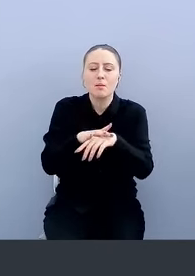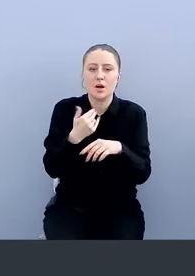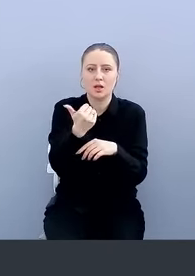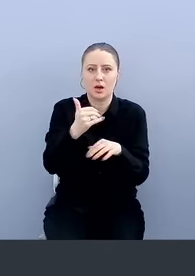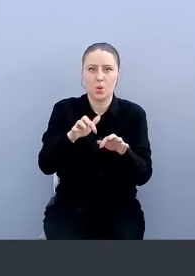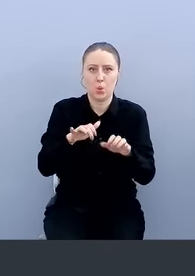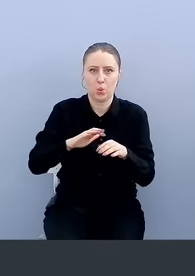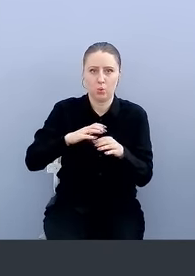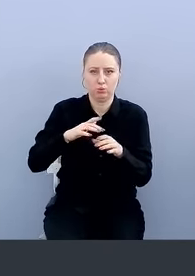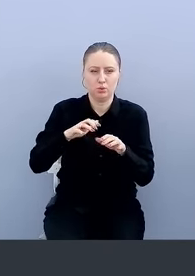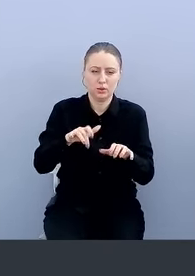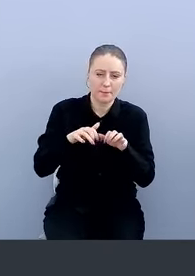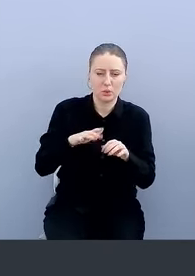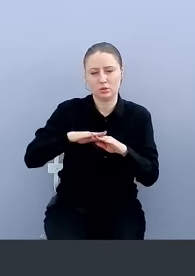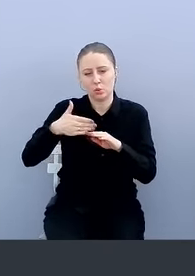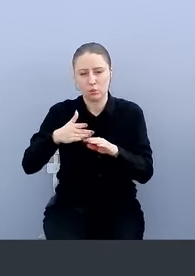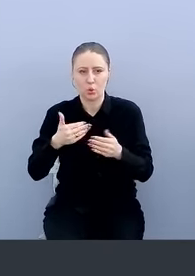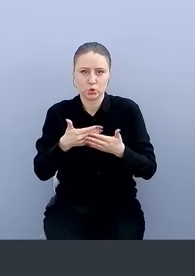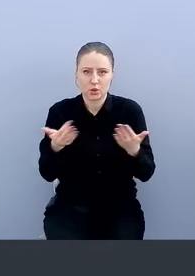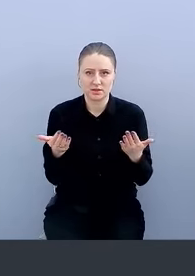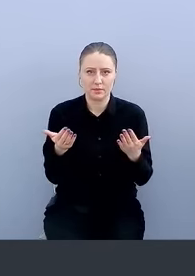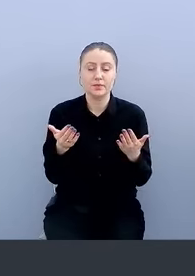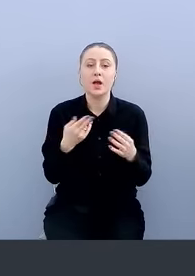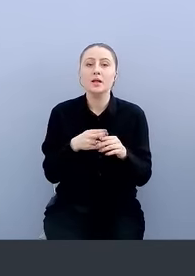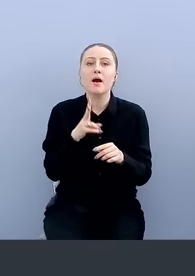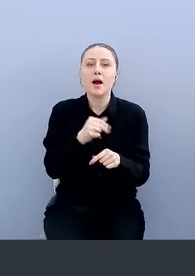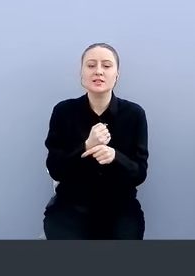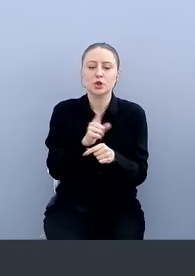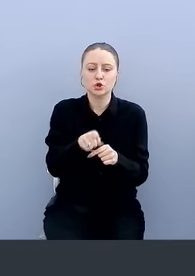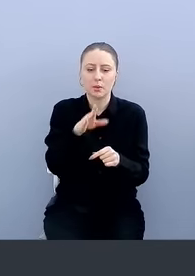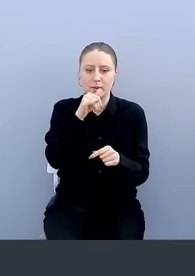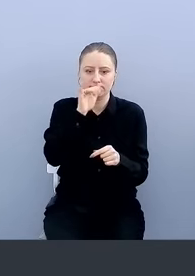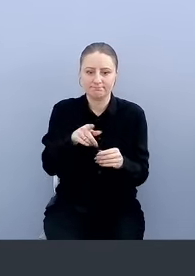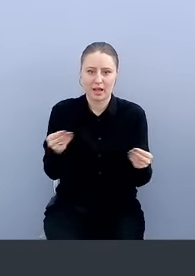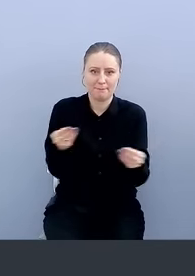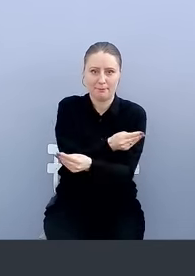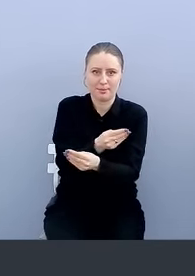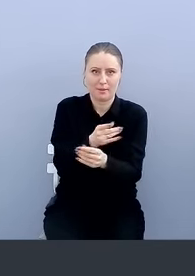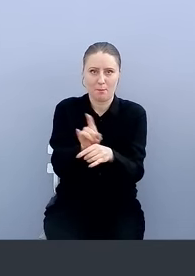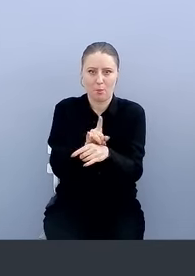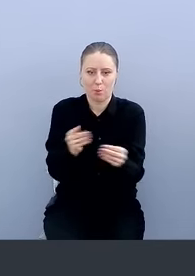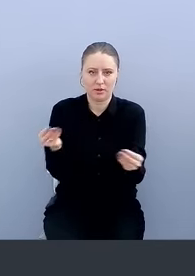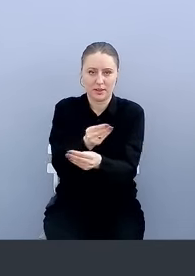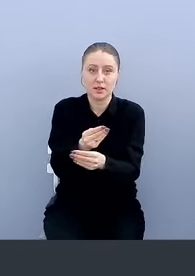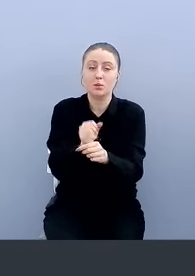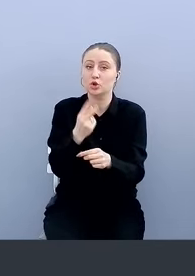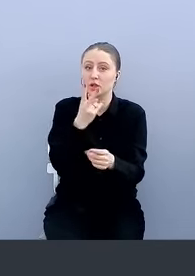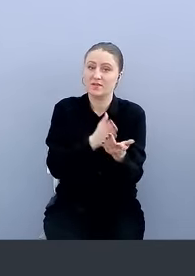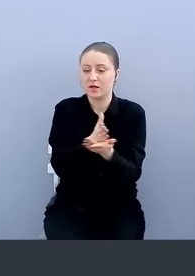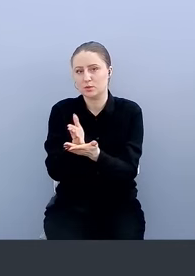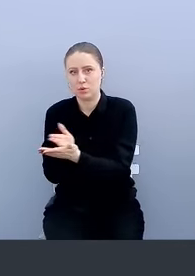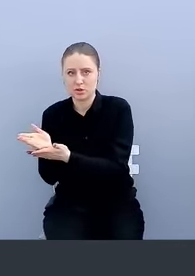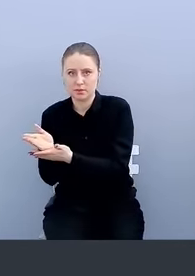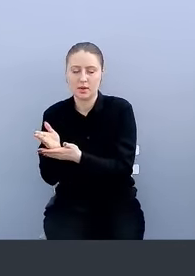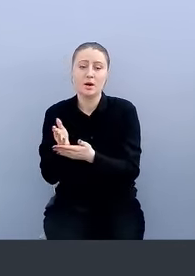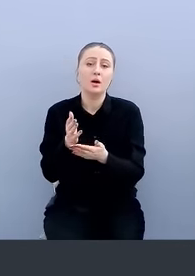задача сделать так, чтобы нельзя было подменить устройство. И это сделать можно двумя способами. Можно больше, но